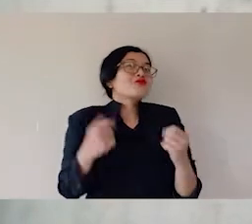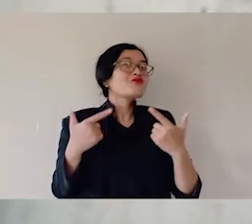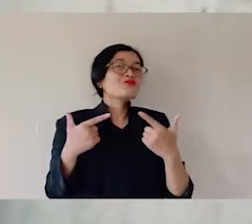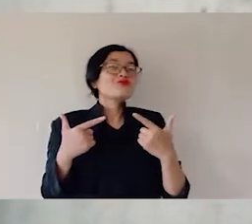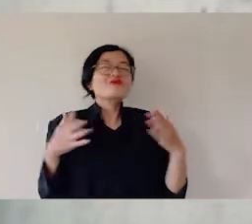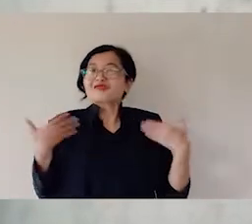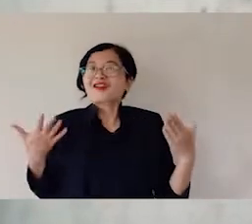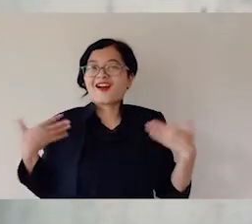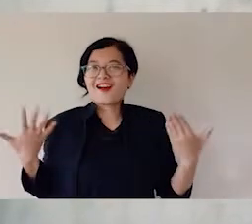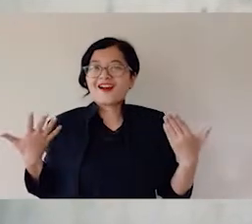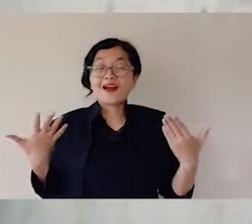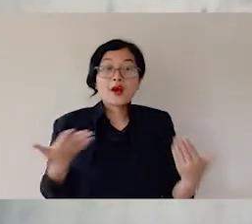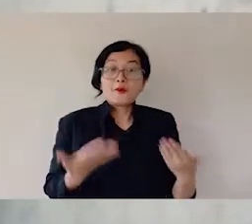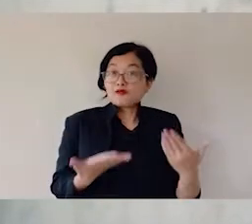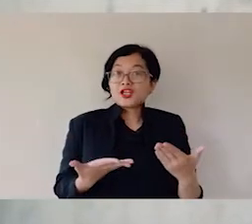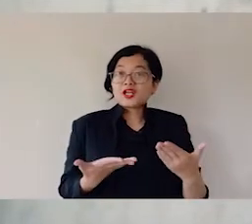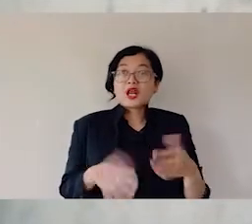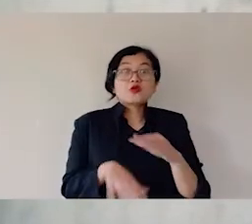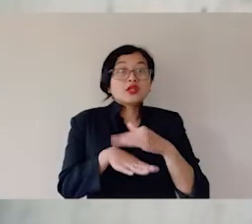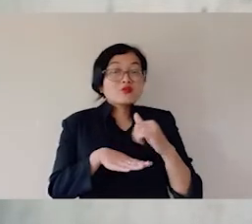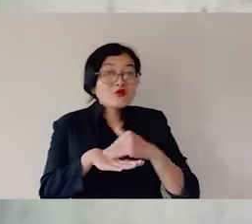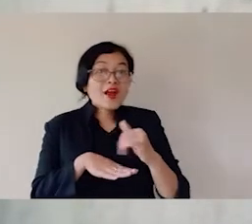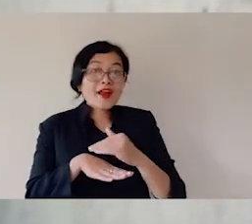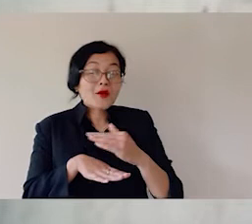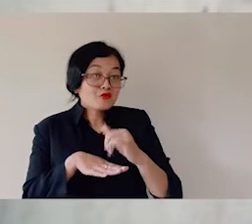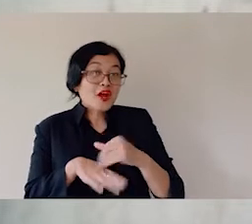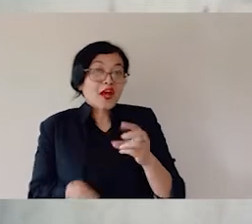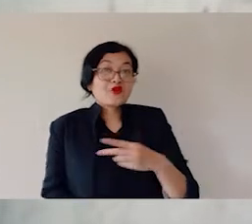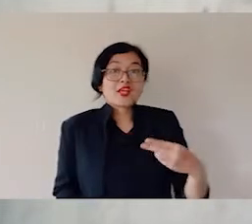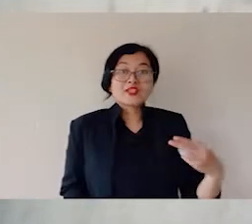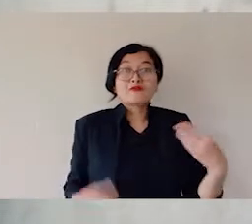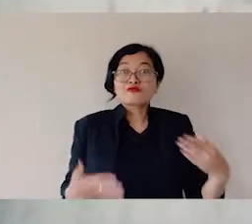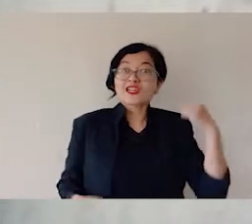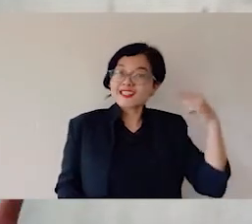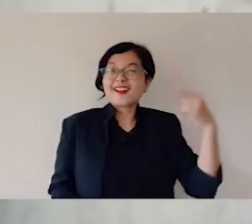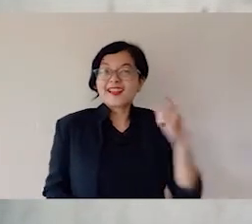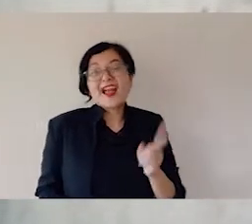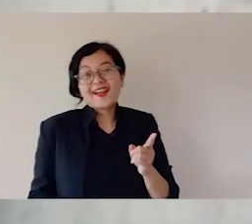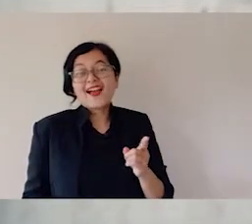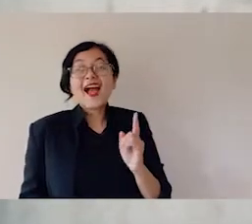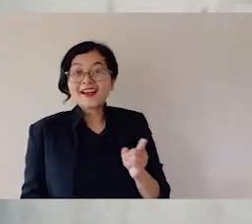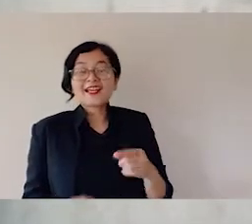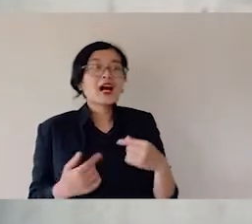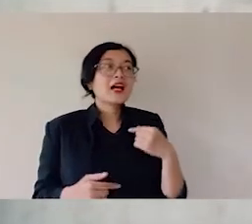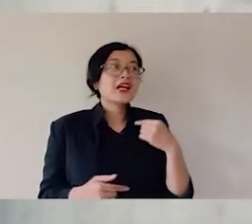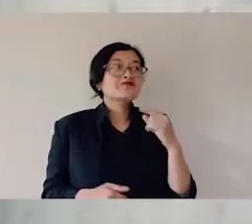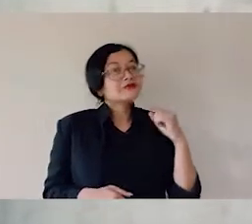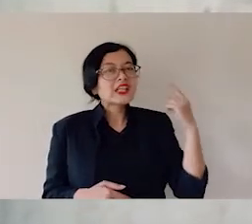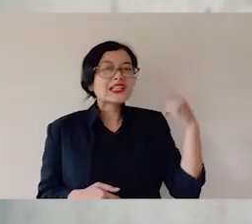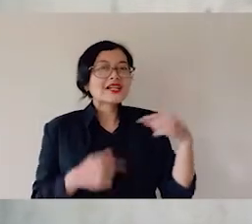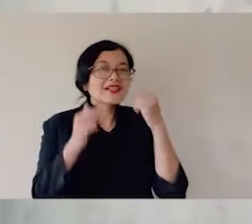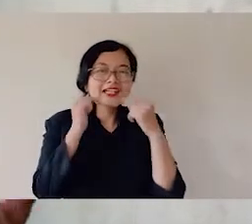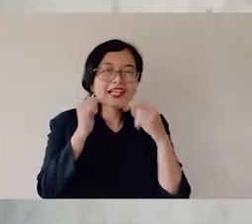Indonesia, berbicara tentang kematian, dalam percakapan kita hari-hari, dalam